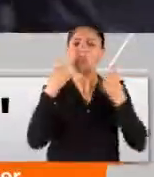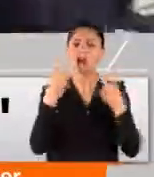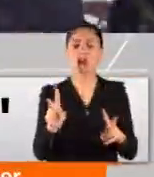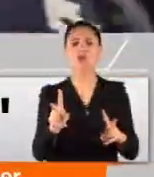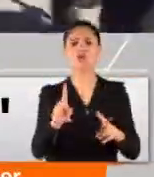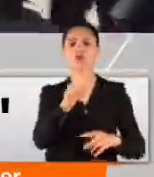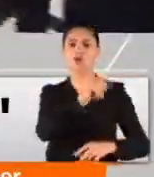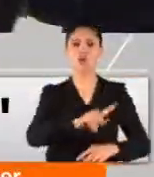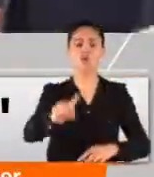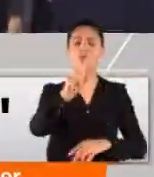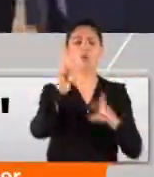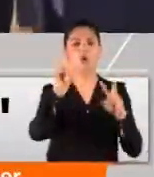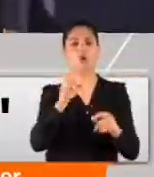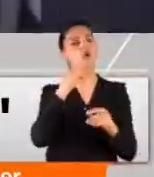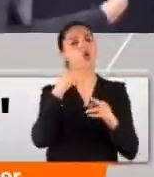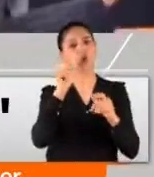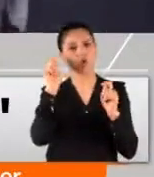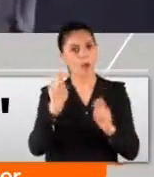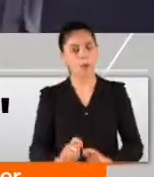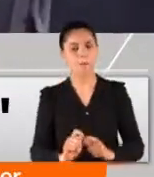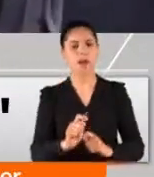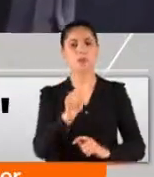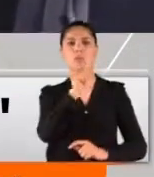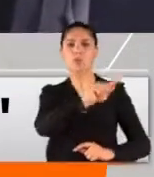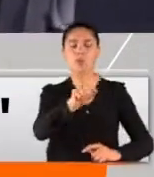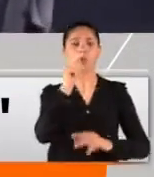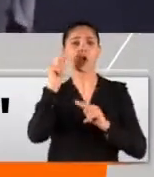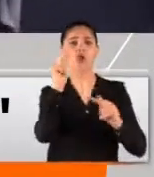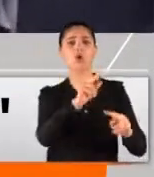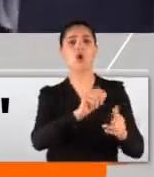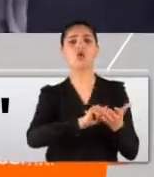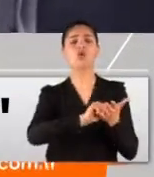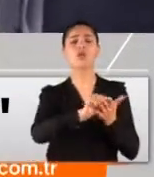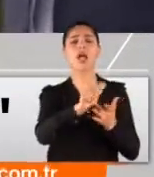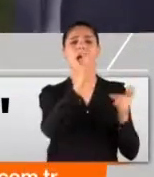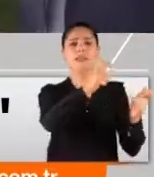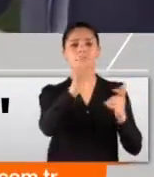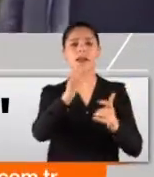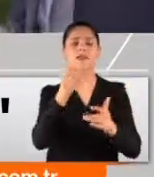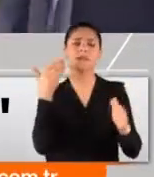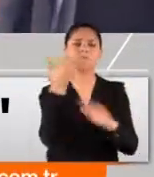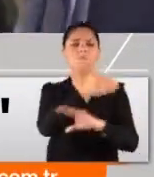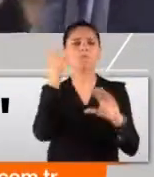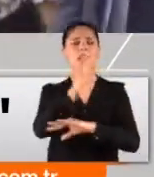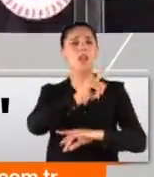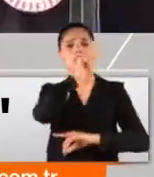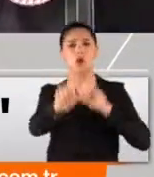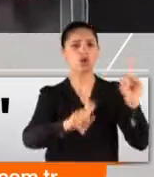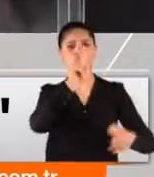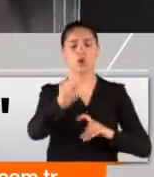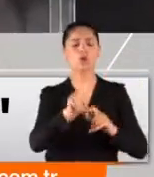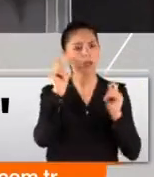bunları konuşalım. Bunları gördüğünüz her yerde yakalarına yapışın, sorun,